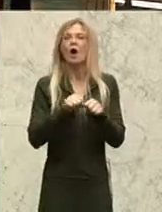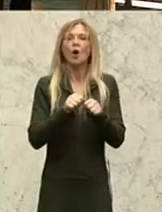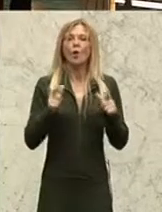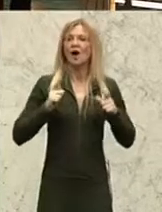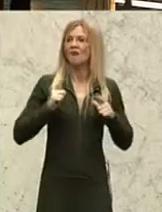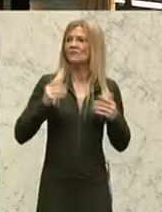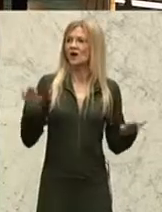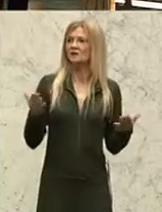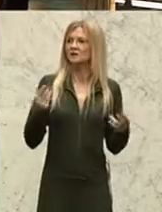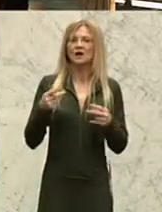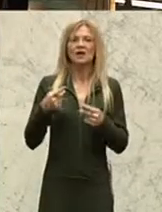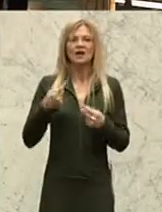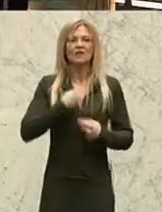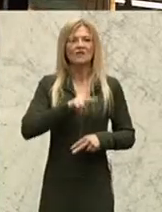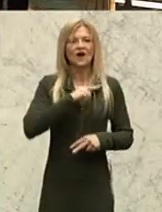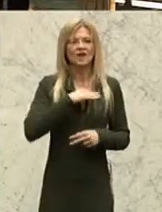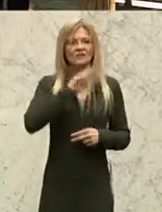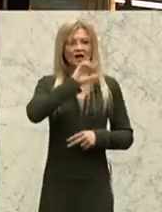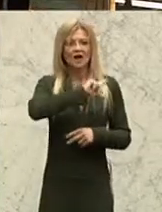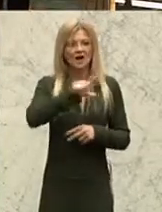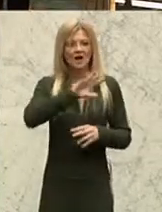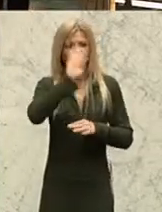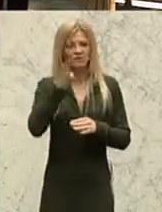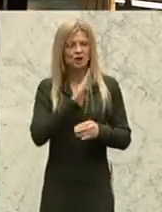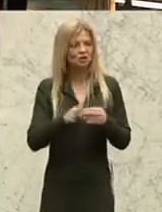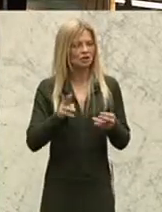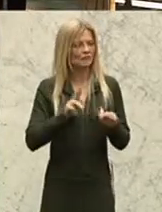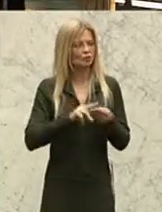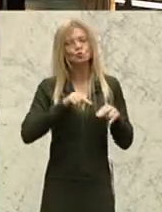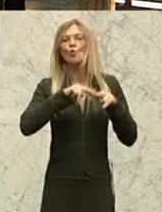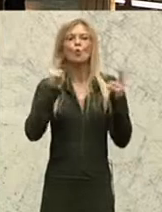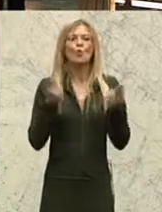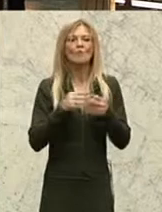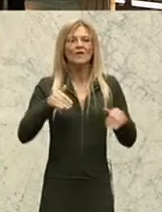Regierungsfraktion. Am Wort Erwin Preiner, Landwirtschaftssprecher SPÖ.